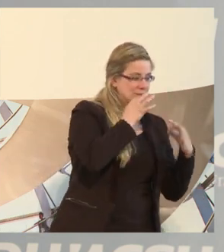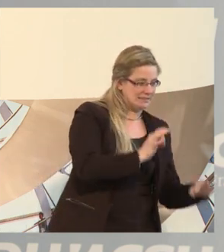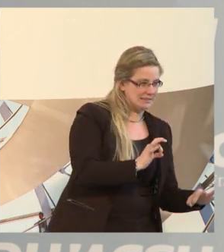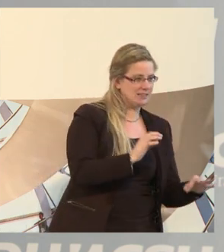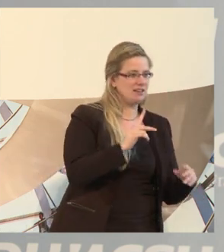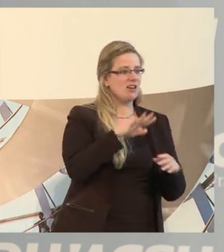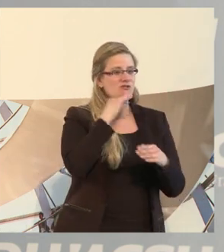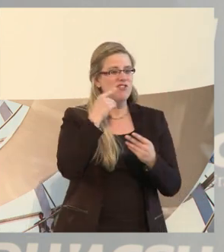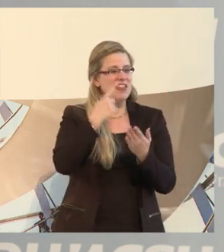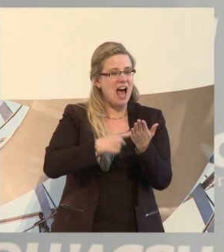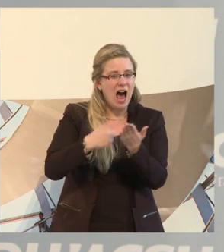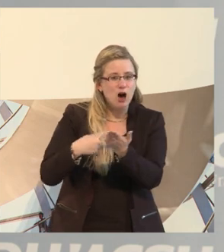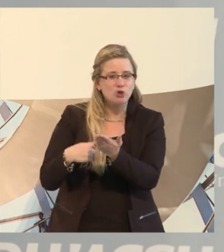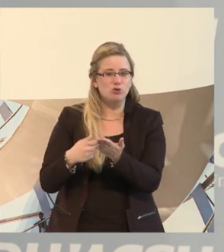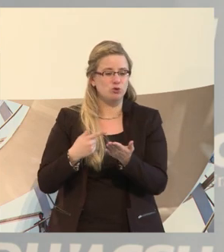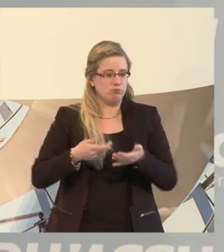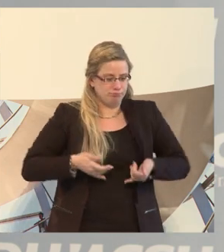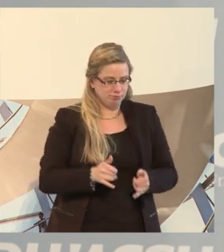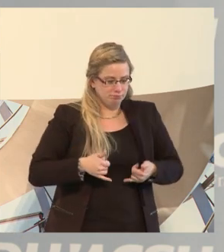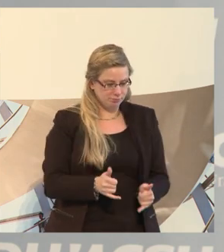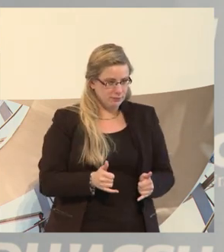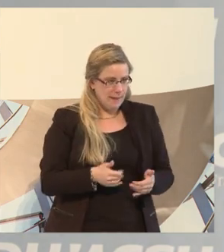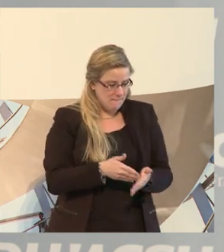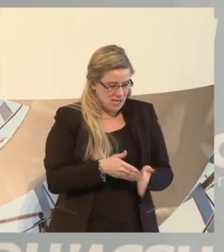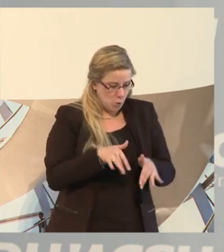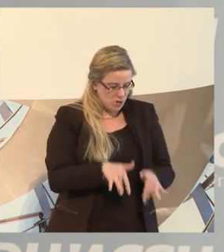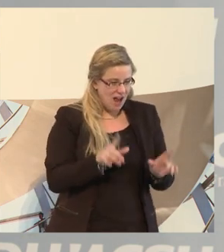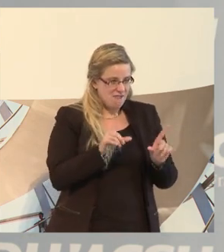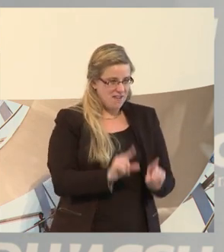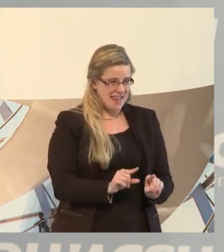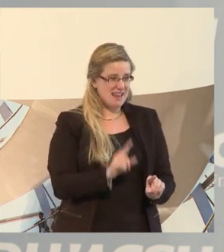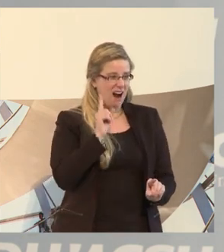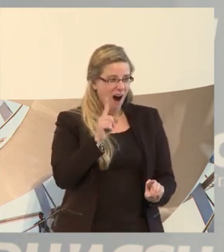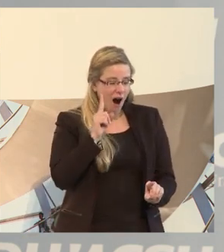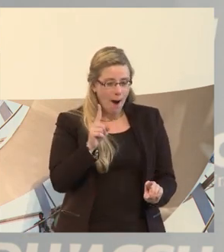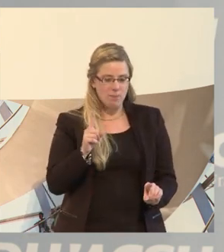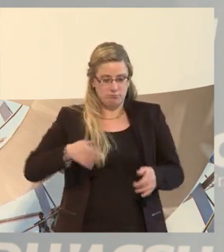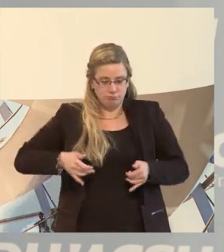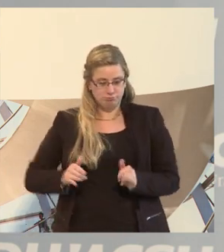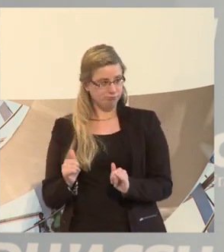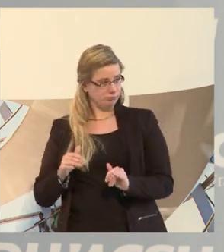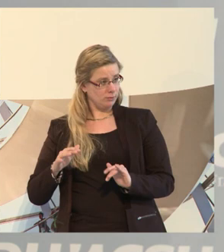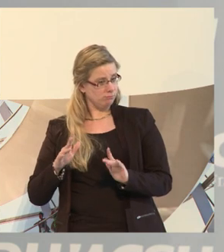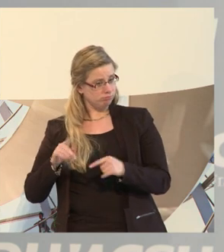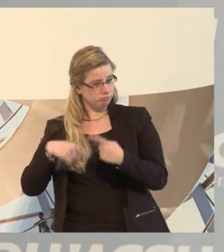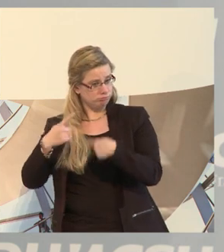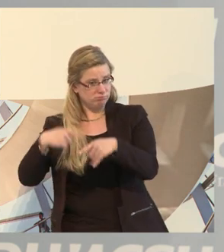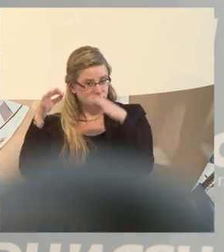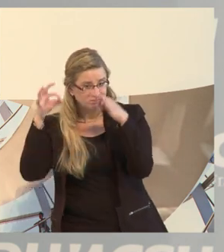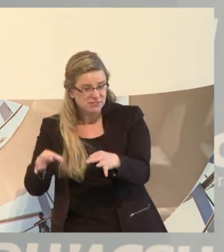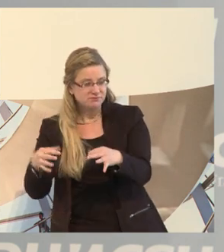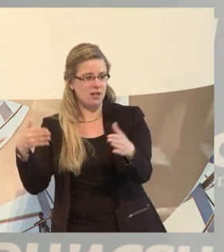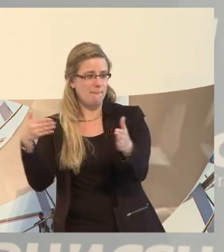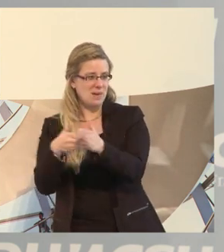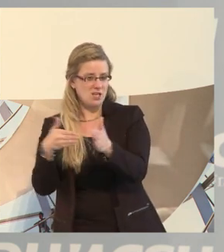Es kommen weniger Menschen mit Behinderungen zur Welt, aber immer mehr Menschen erwerben im Laufe ihres Lebens durch Unfall oder durch Krankheit